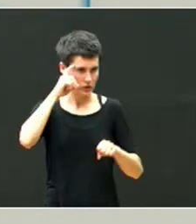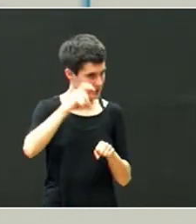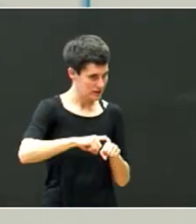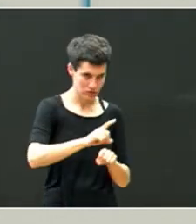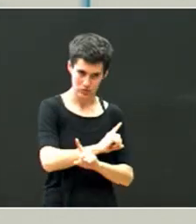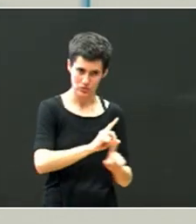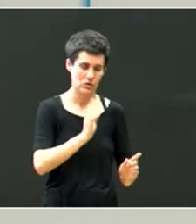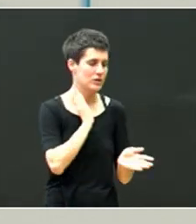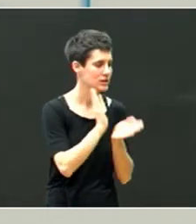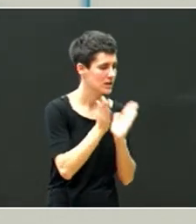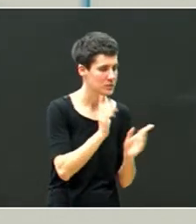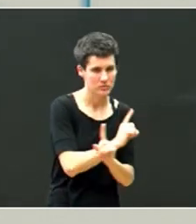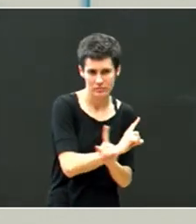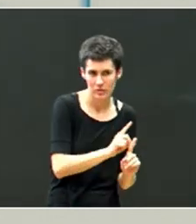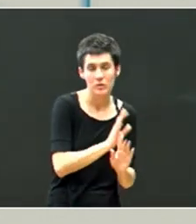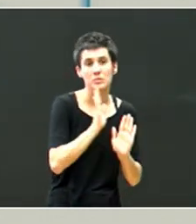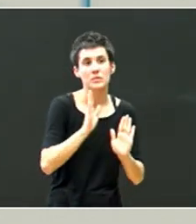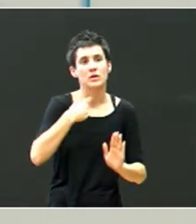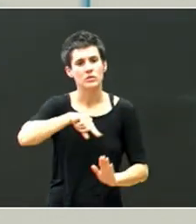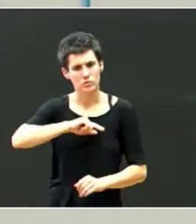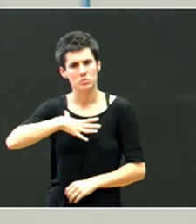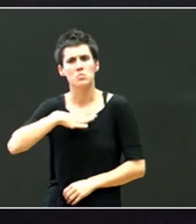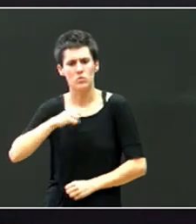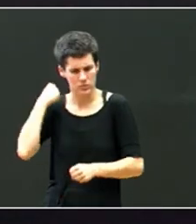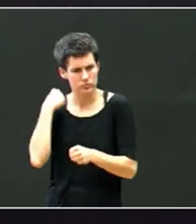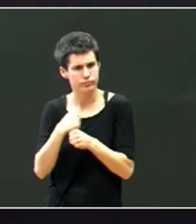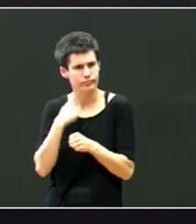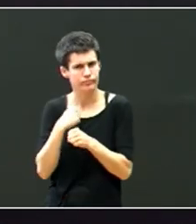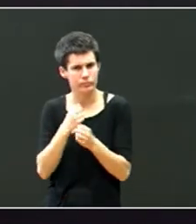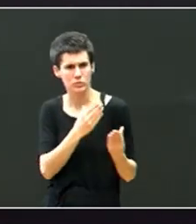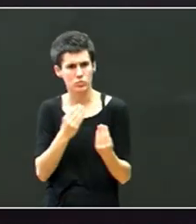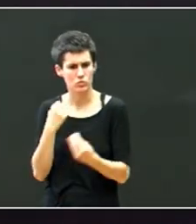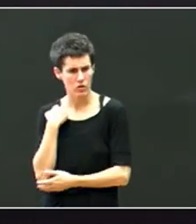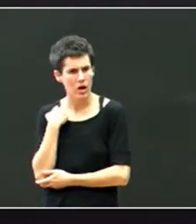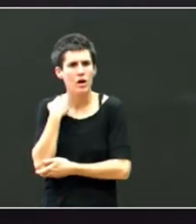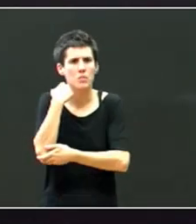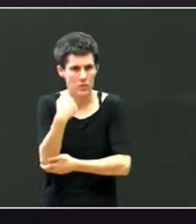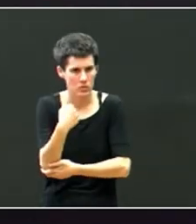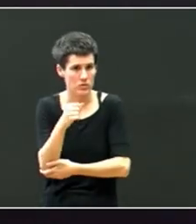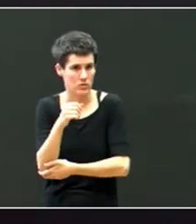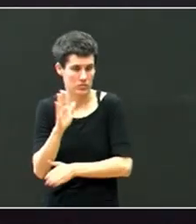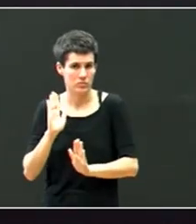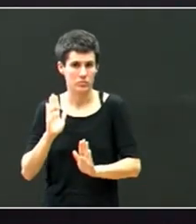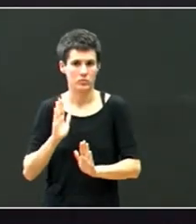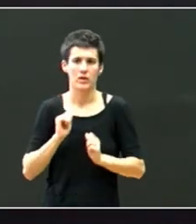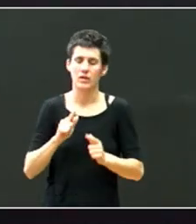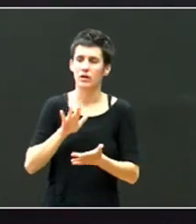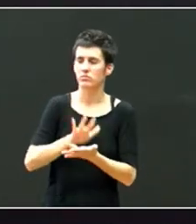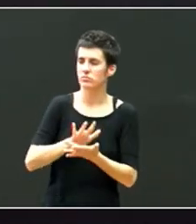terapeutak, baina bai, lan handia egin dezakegu, horretan, apoio horretan. Baretu,